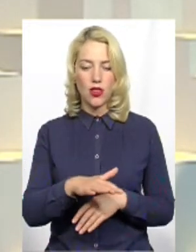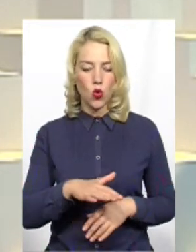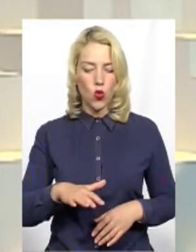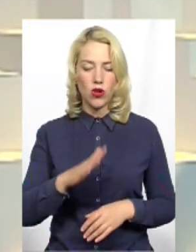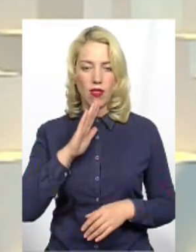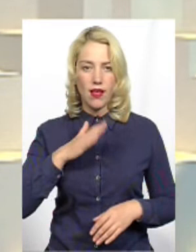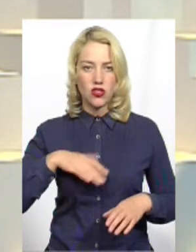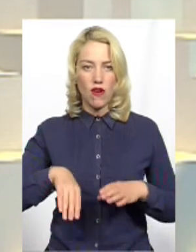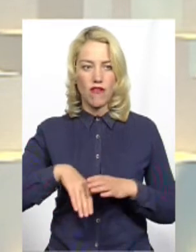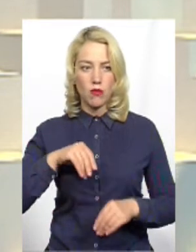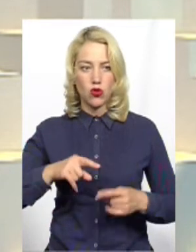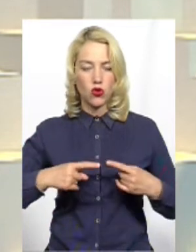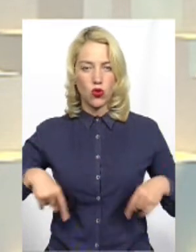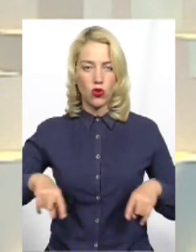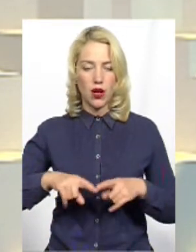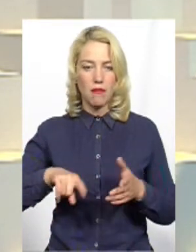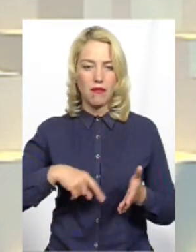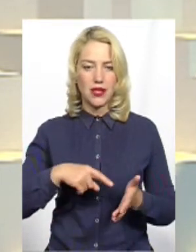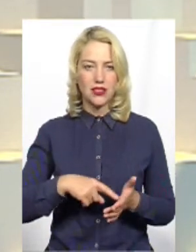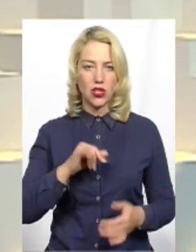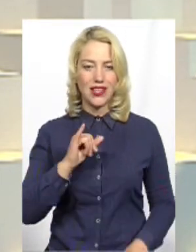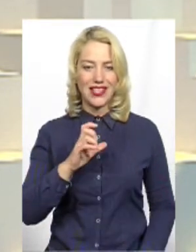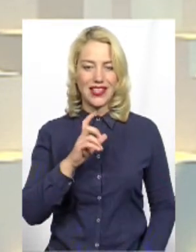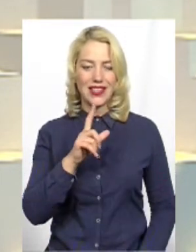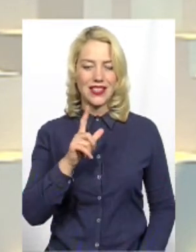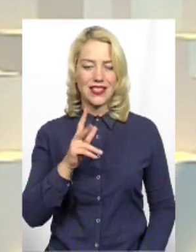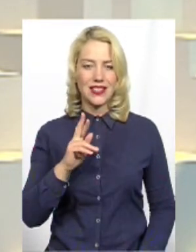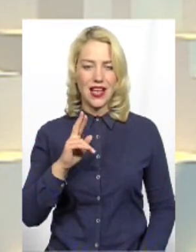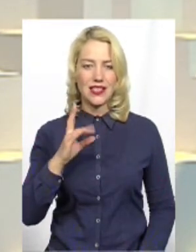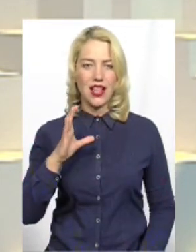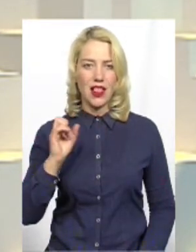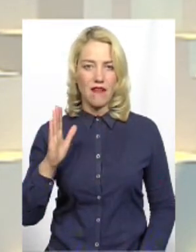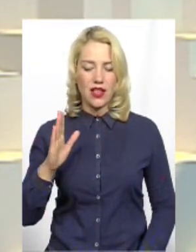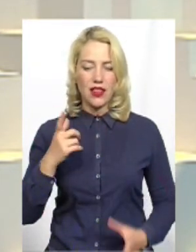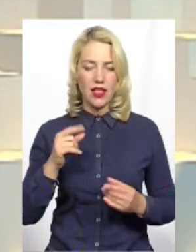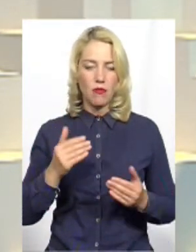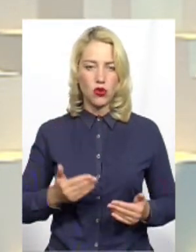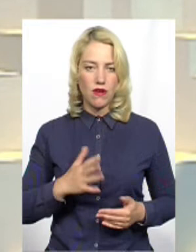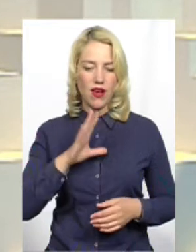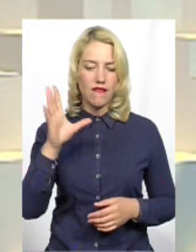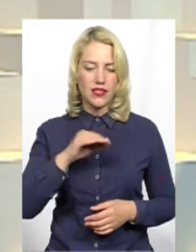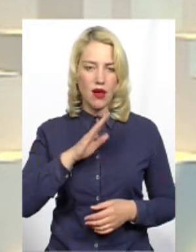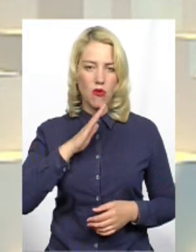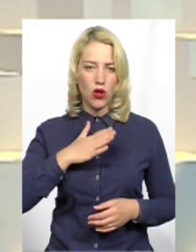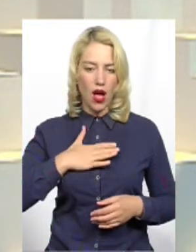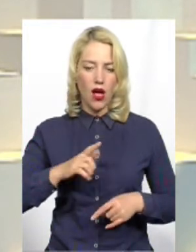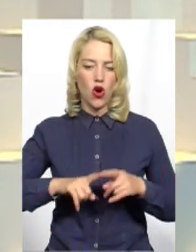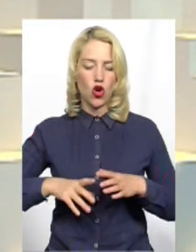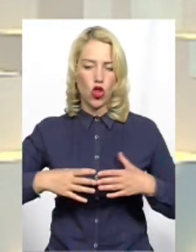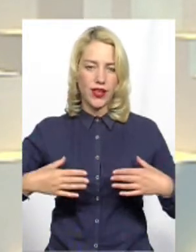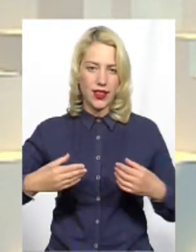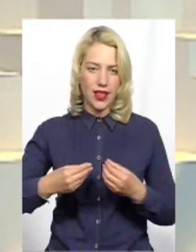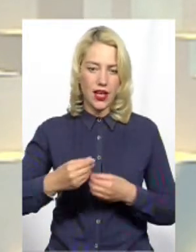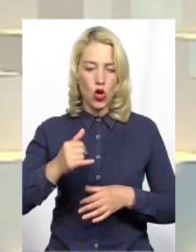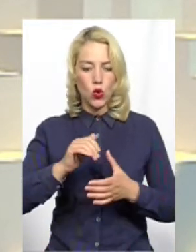виборчого округу в місті Ізяслав Там, де проживає моя вся родина, всі друзі, знайомі